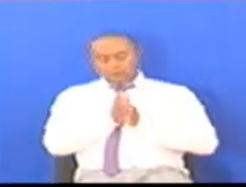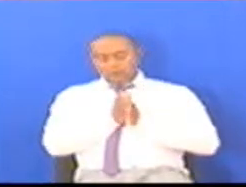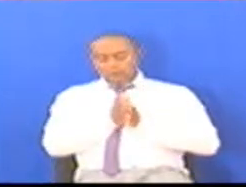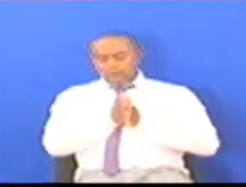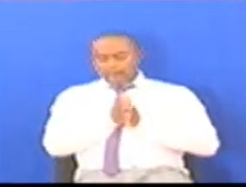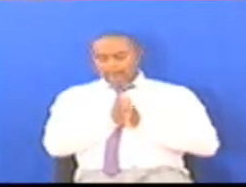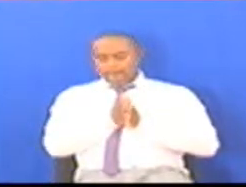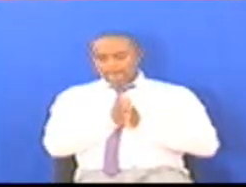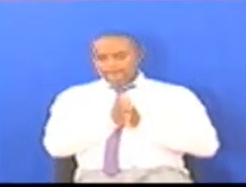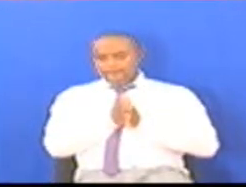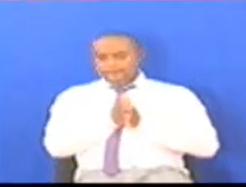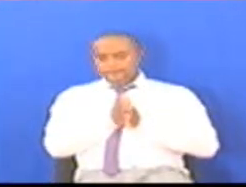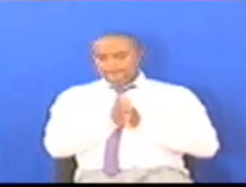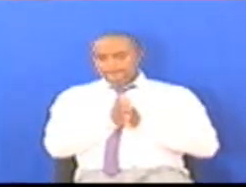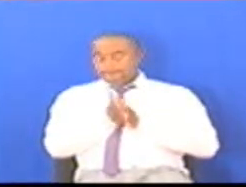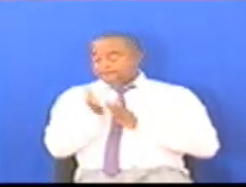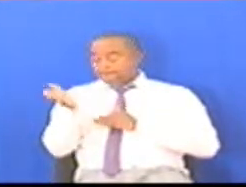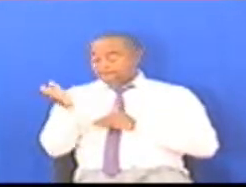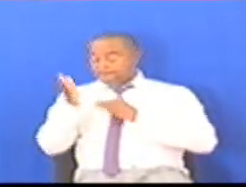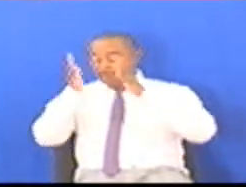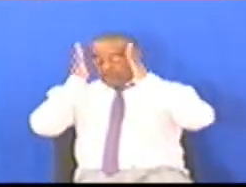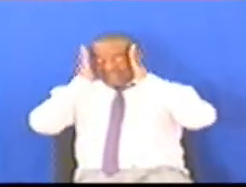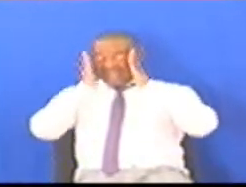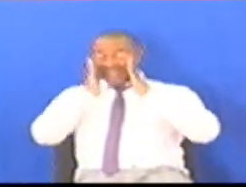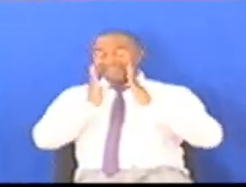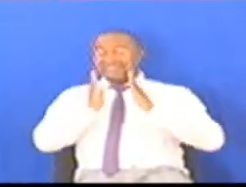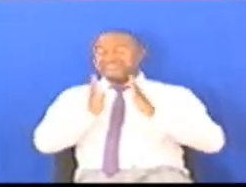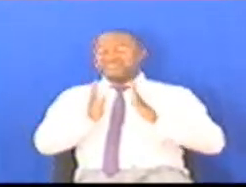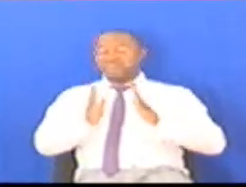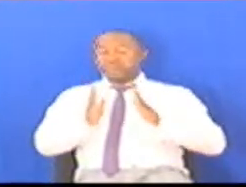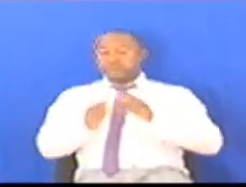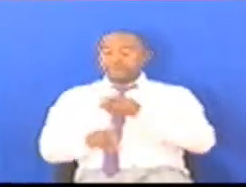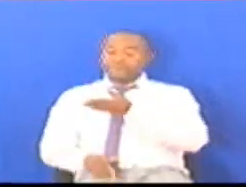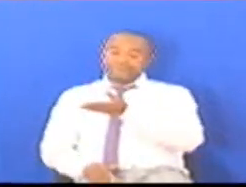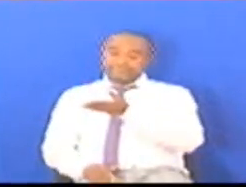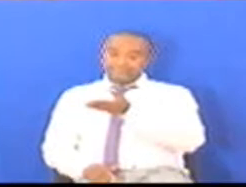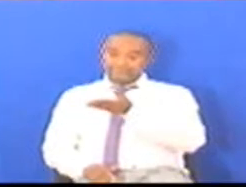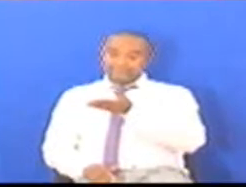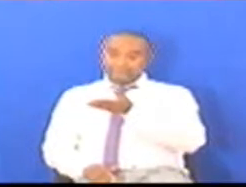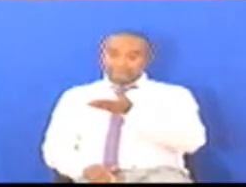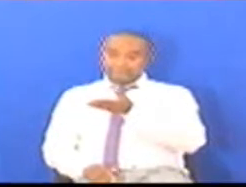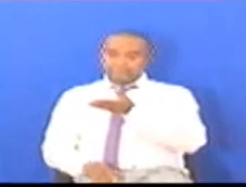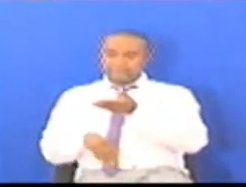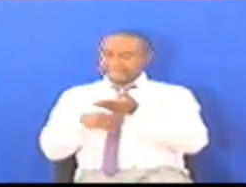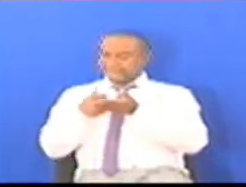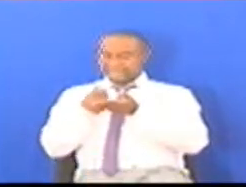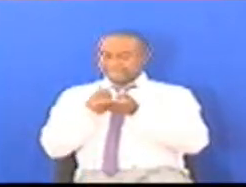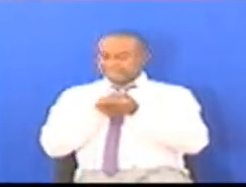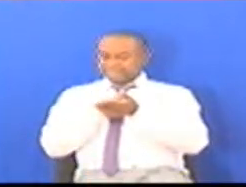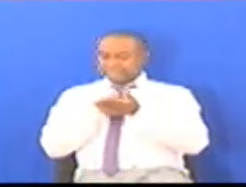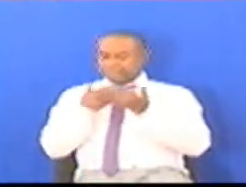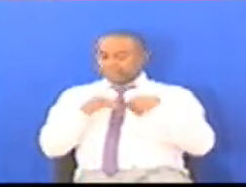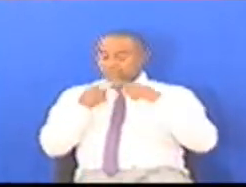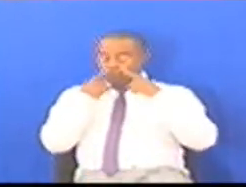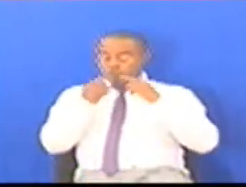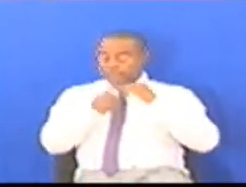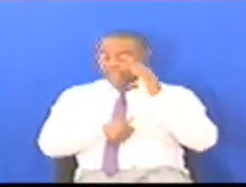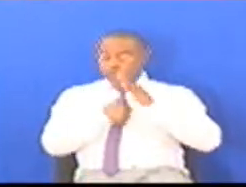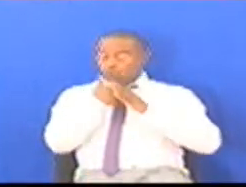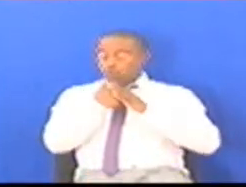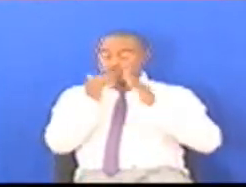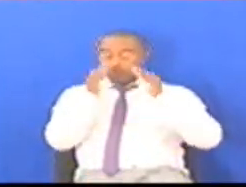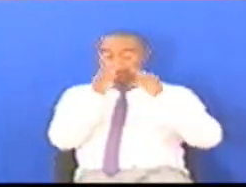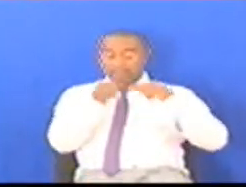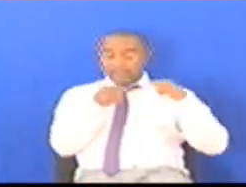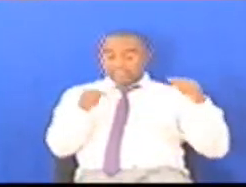Kwa heshma na tathima Singe penda kwa mba Kiongozi wakambi rasmi upinzani